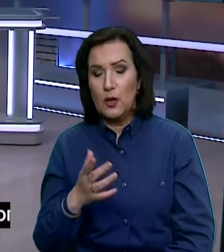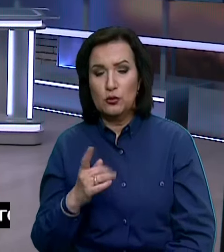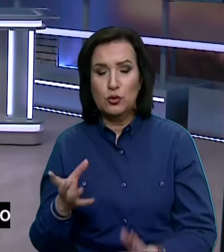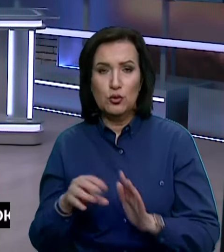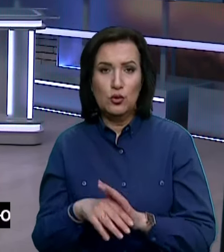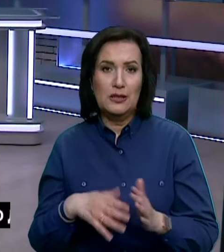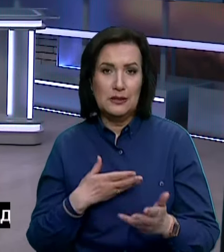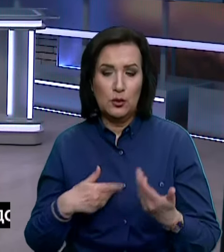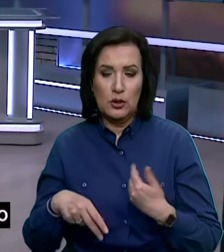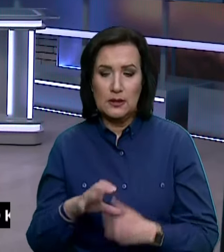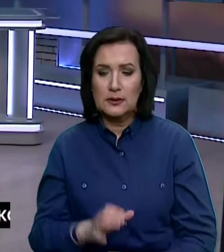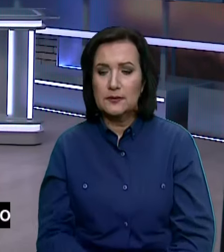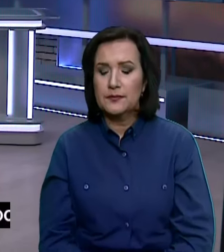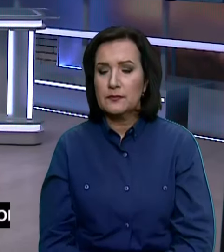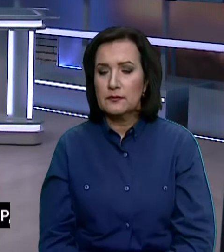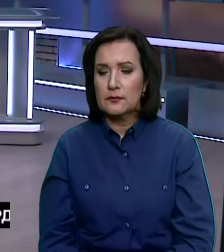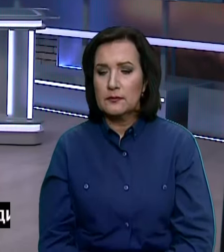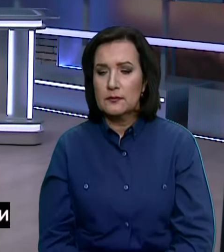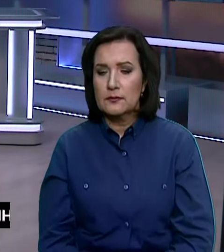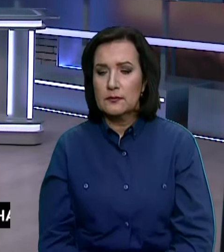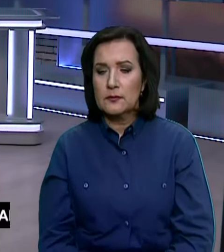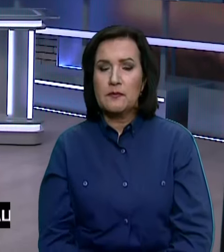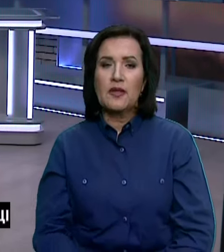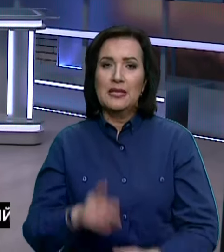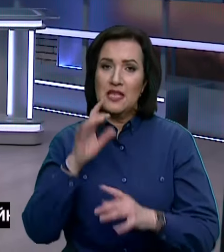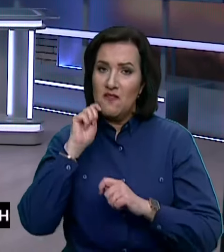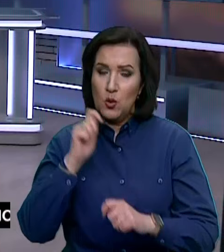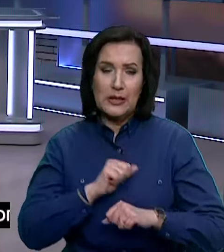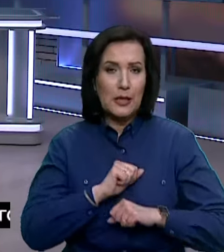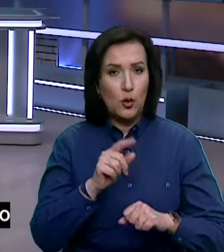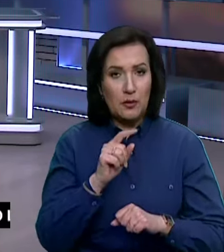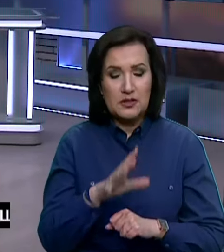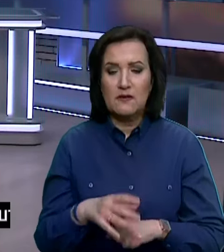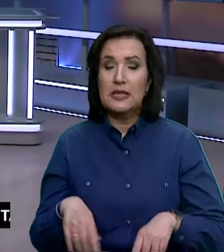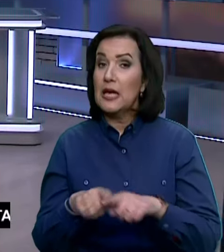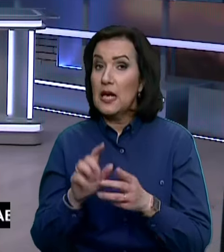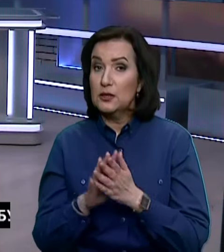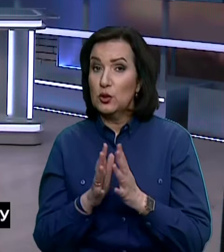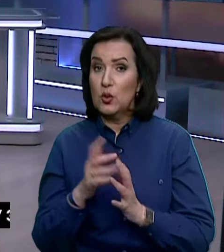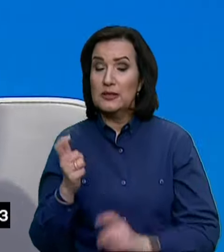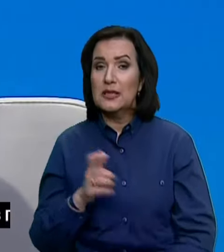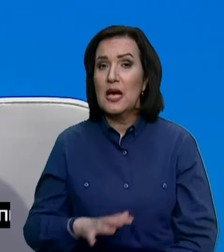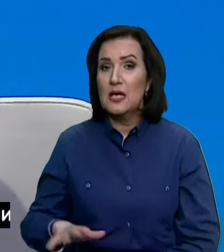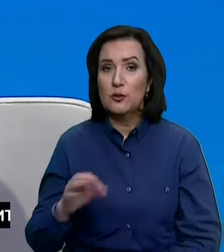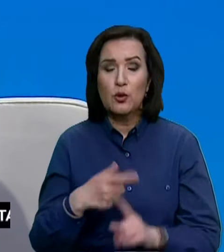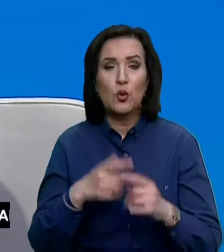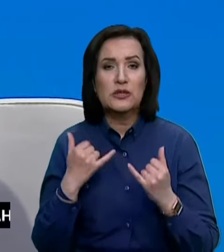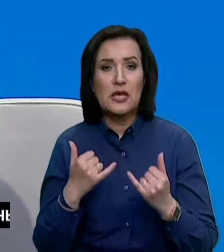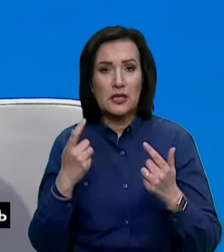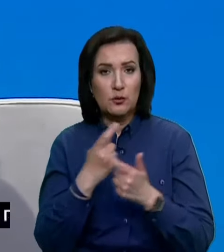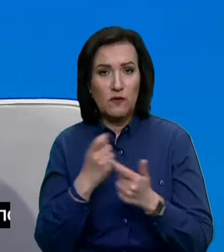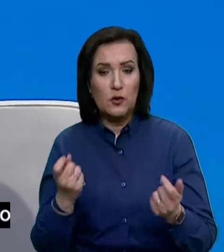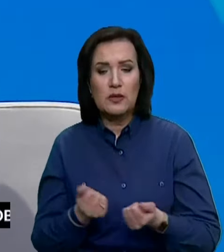доедналася до нас. Слава Україні! Доброго вечора! Героям слава! Така ситуація на Харківщині, про яку зараз